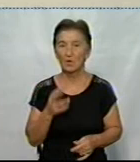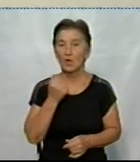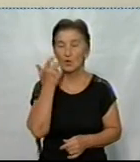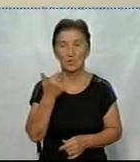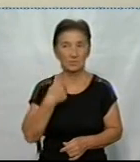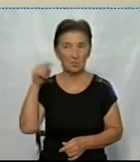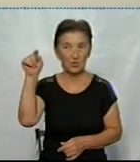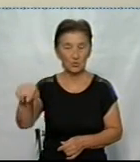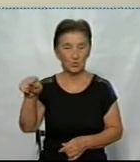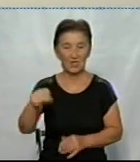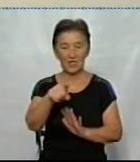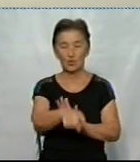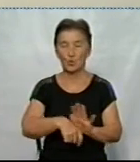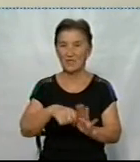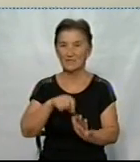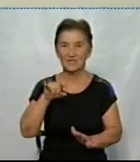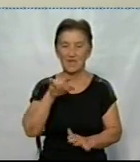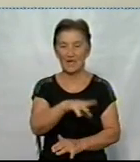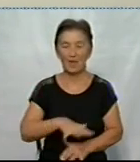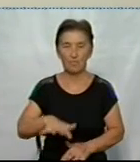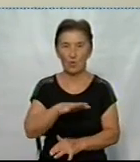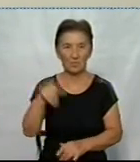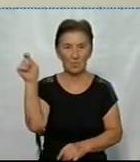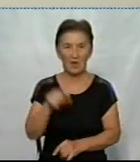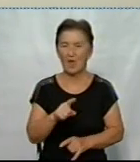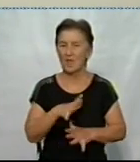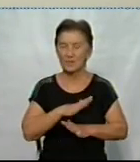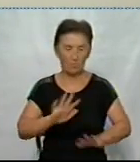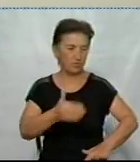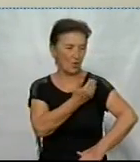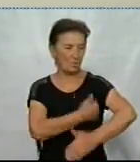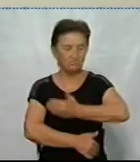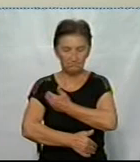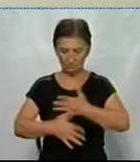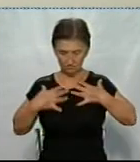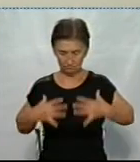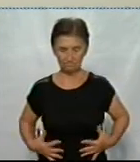приїхали в Донецький аеропорт, у нас не було ні бронежилетів, ні касок, нічого.